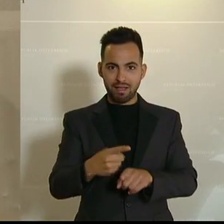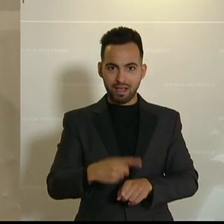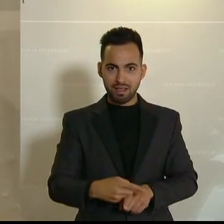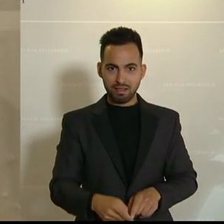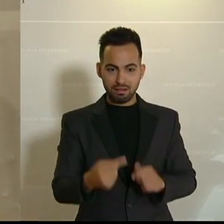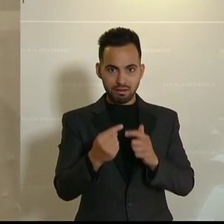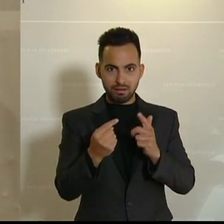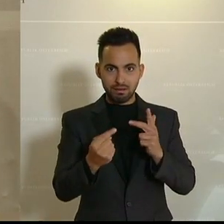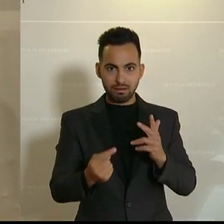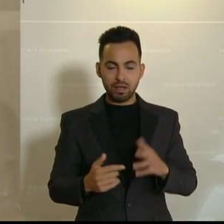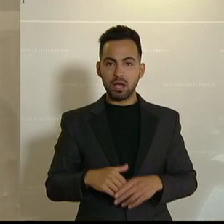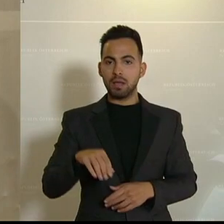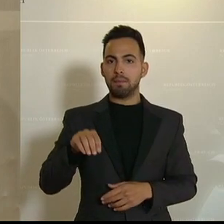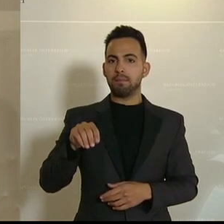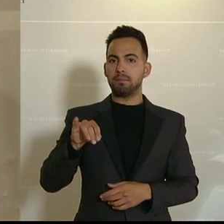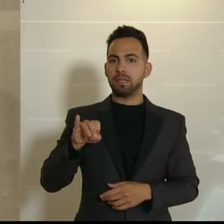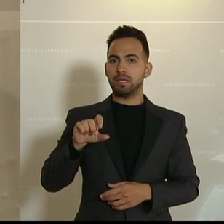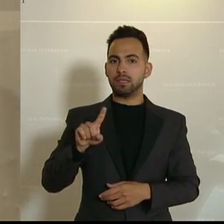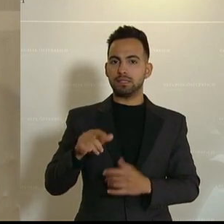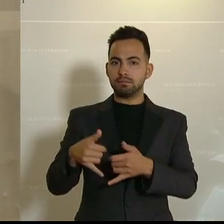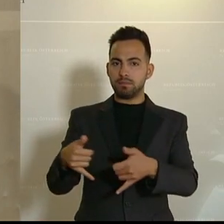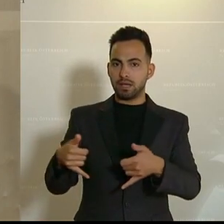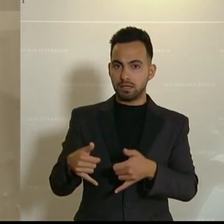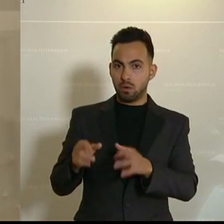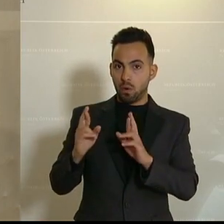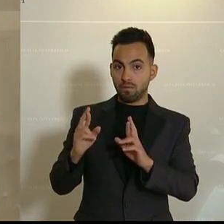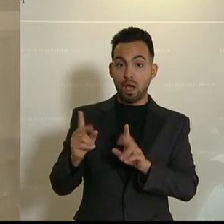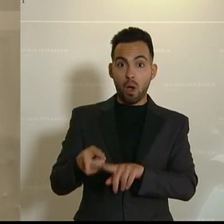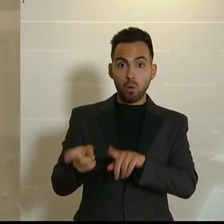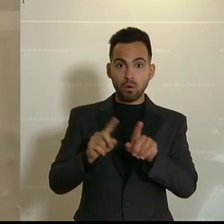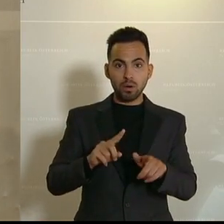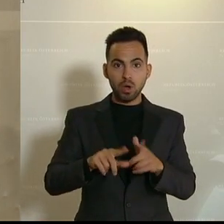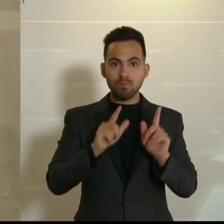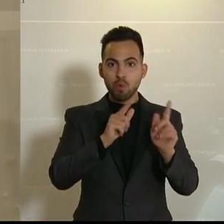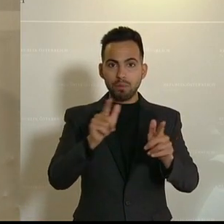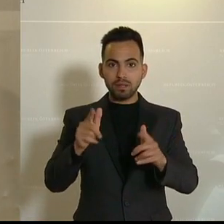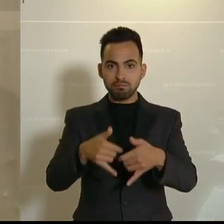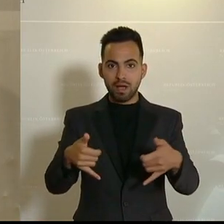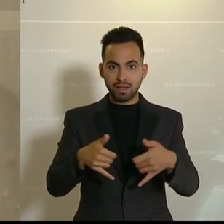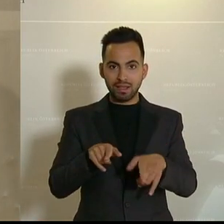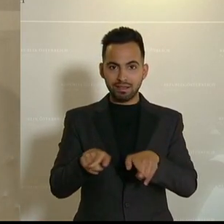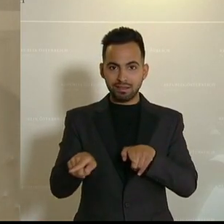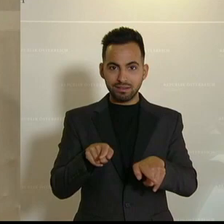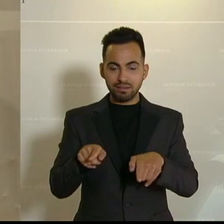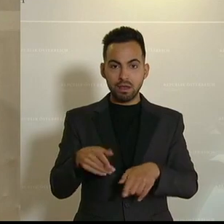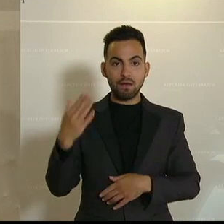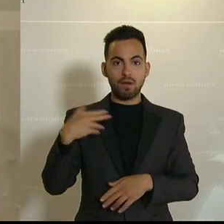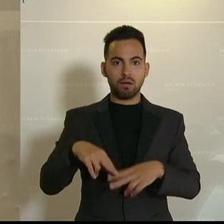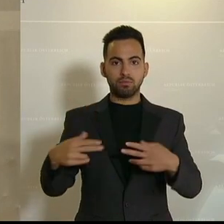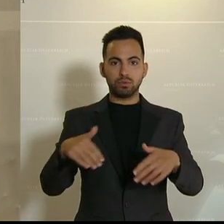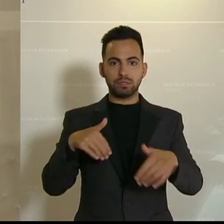des Milizpakets, aber auch des Mobilitätspakets, beides wurden ja von